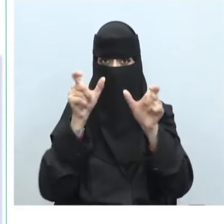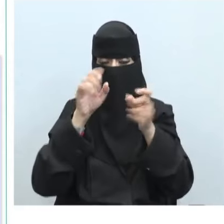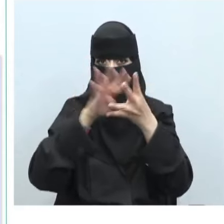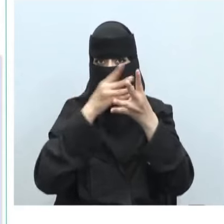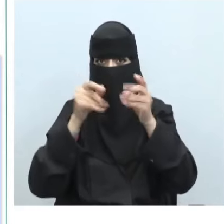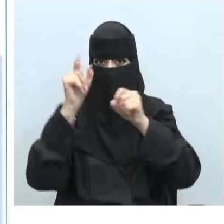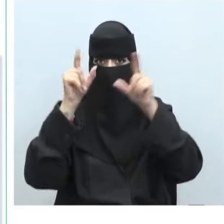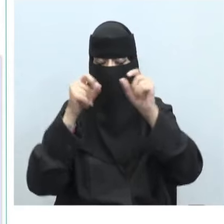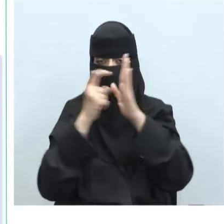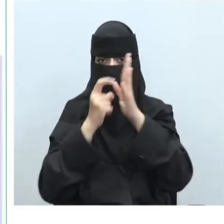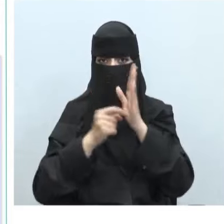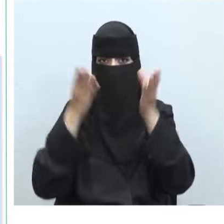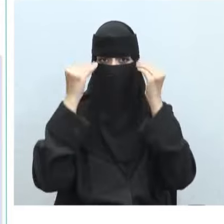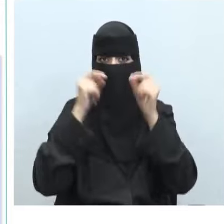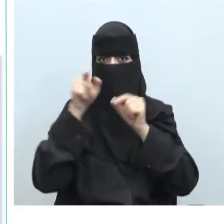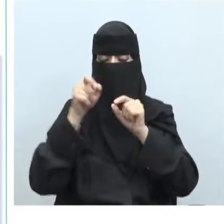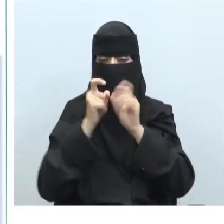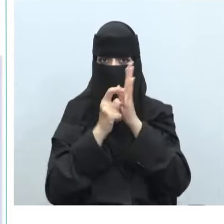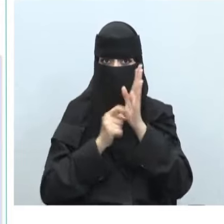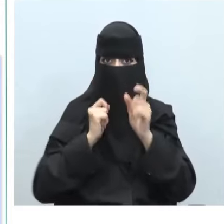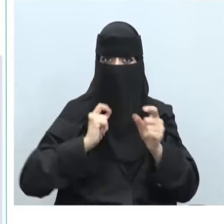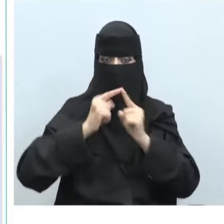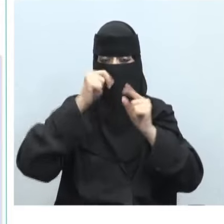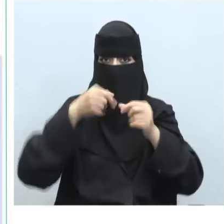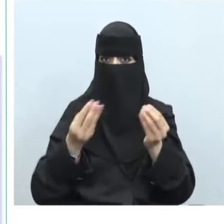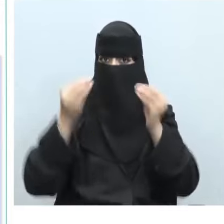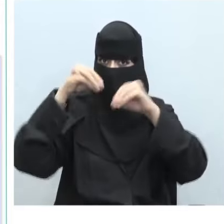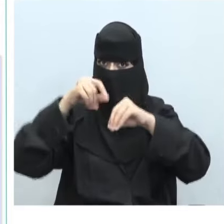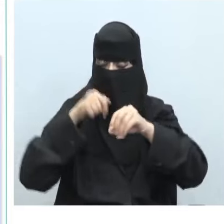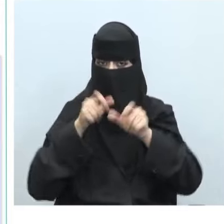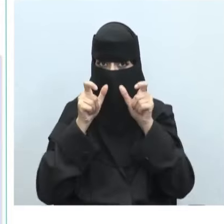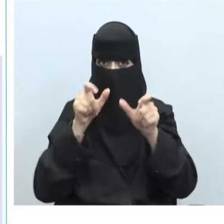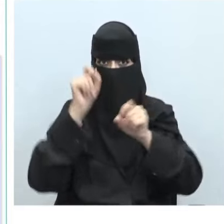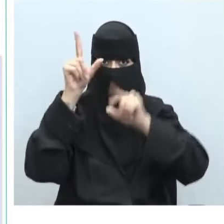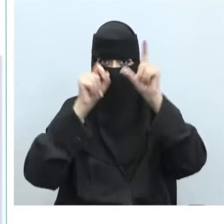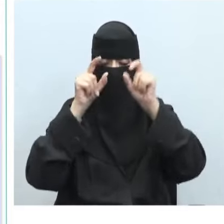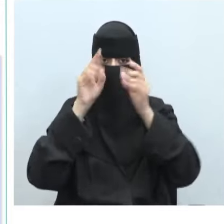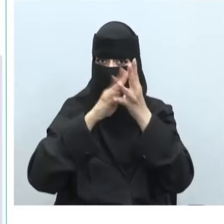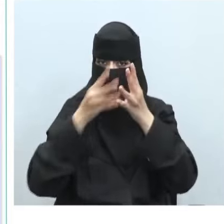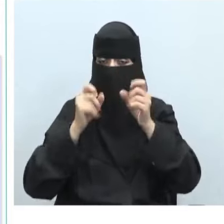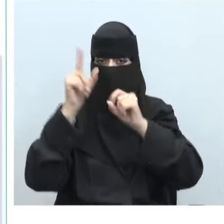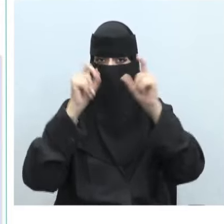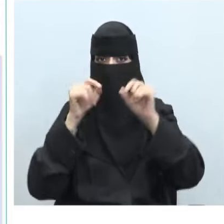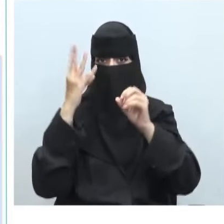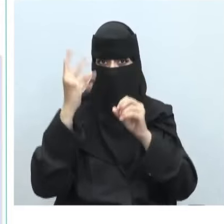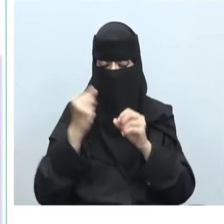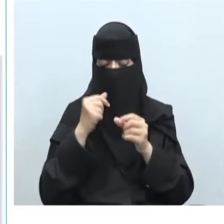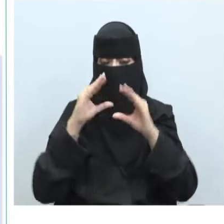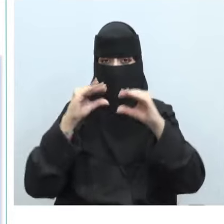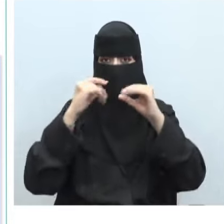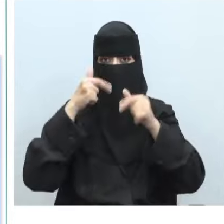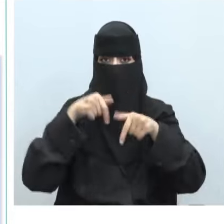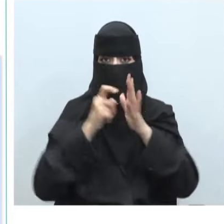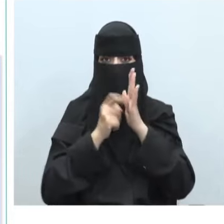المعلومات وهي قوانين تهدف إلى زيادة أمن الشبكات الرقمية والمادية وأنظمة